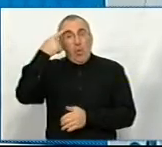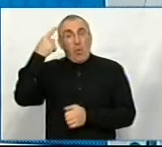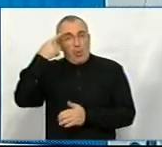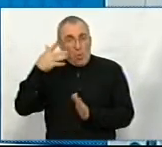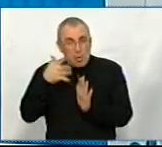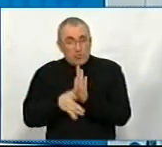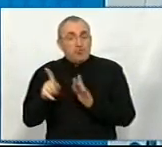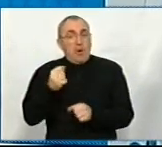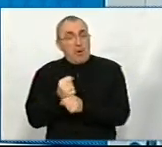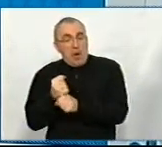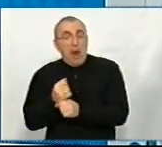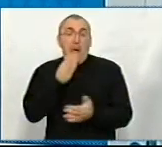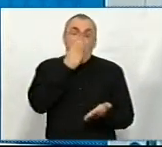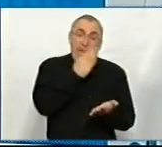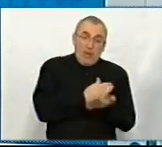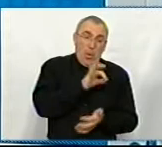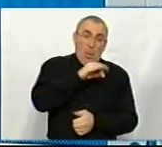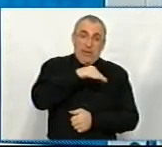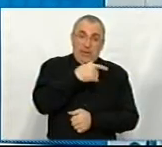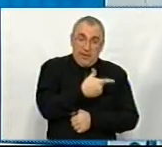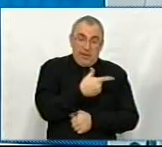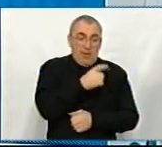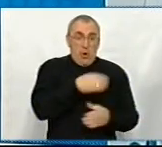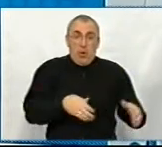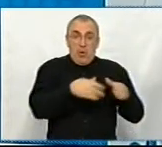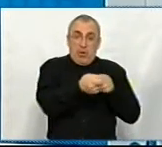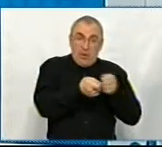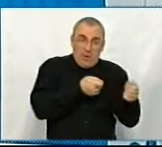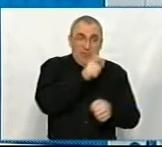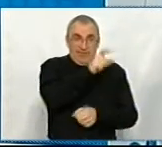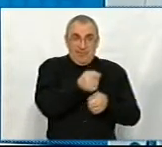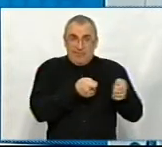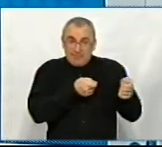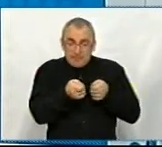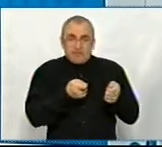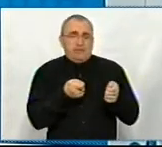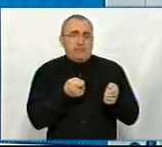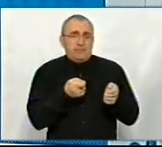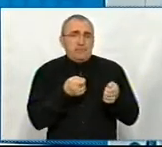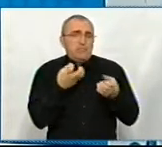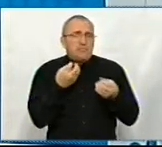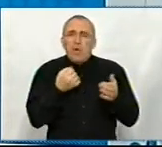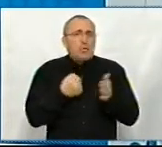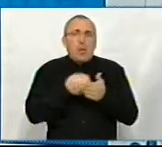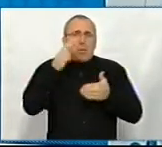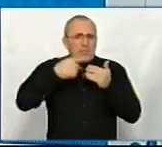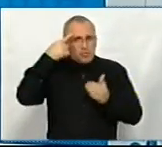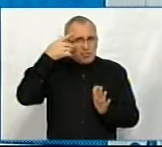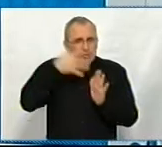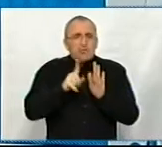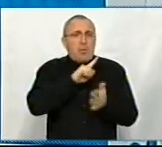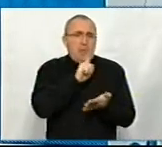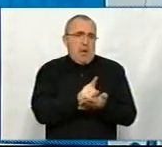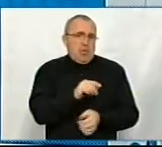має робити, а є, на жаль, такі ОТГ, де сама громада і керівники ОТГ ще не до кінця зрозуміли, що вони мають